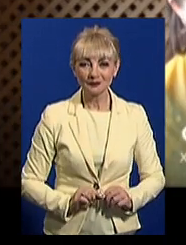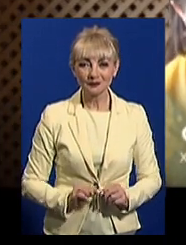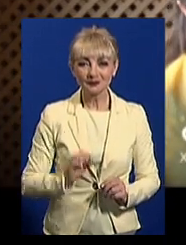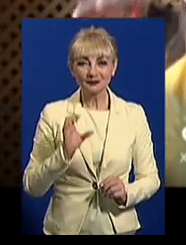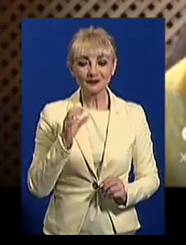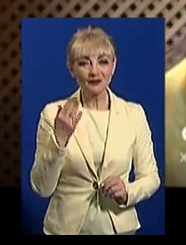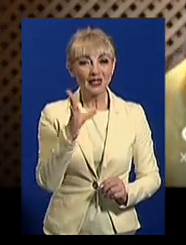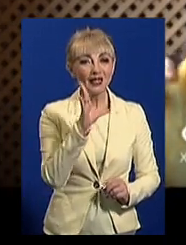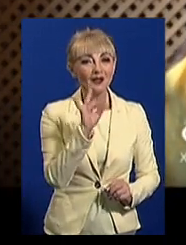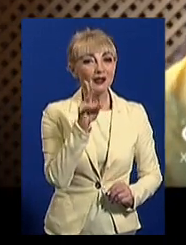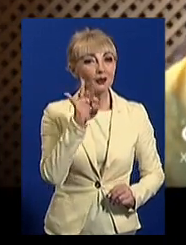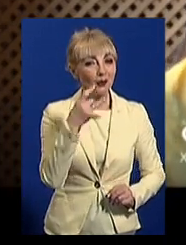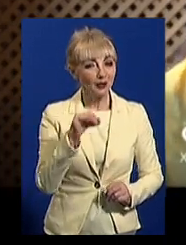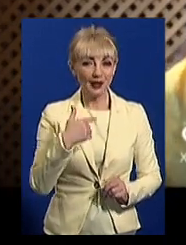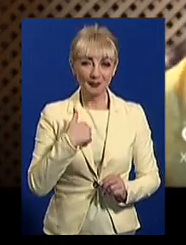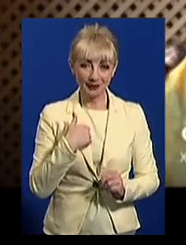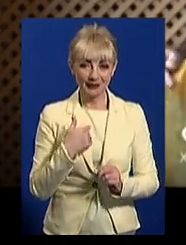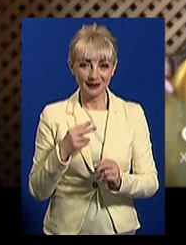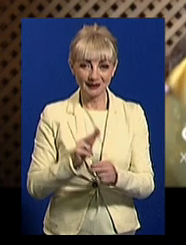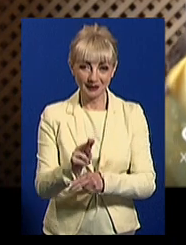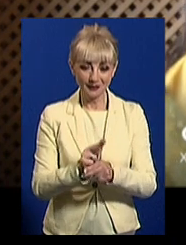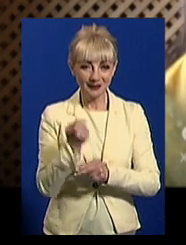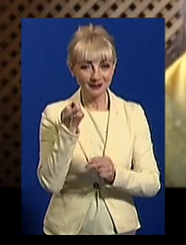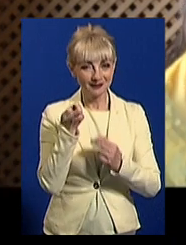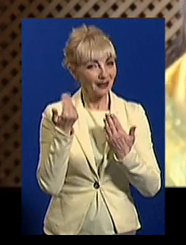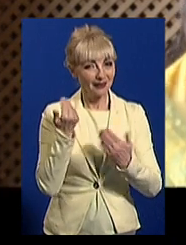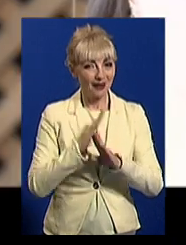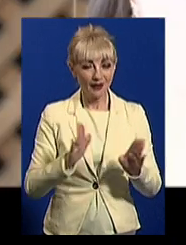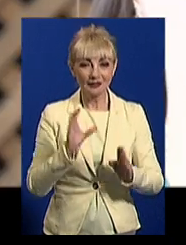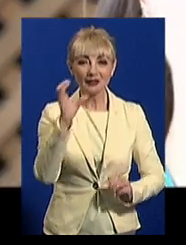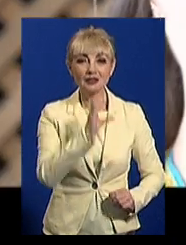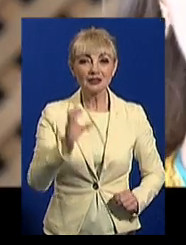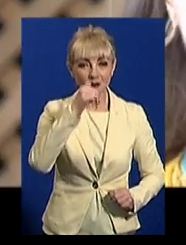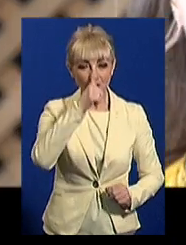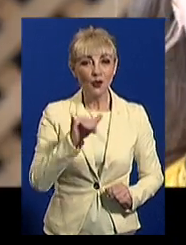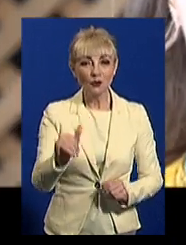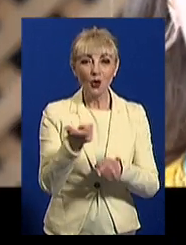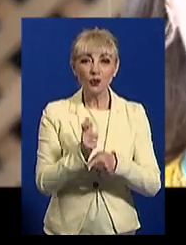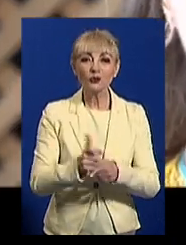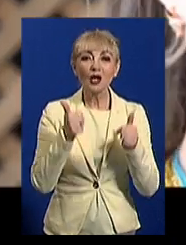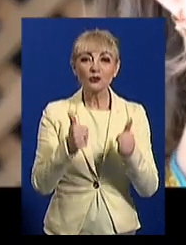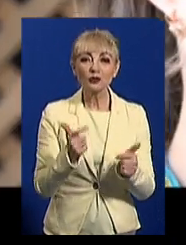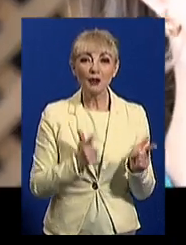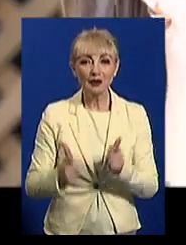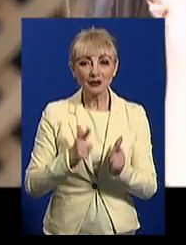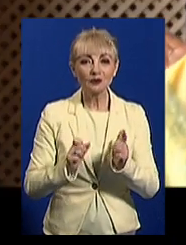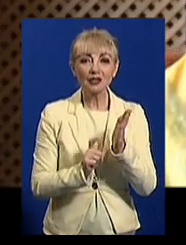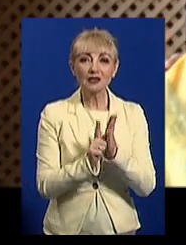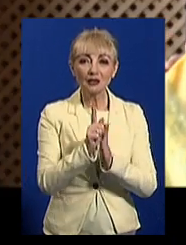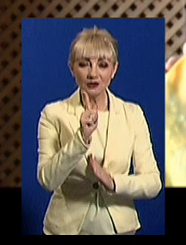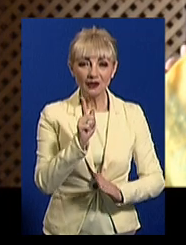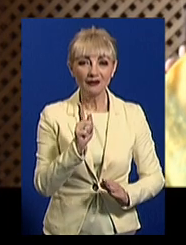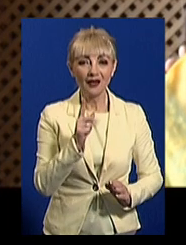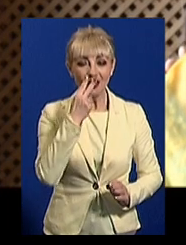ми займаємось не так давно, з вересня місяця. У неї хороша підготовка ізначально. Тобто